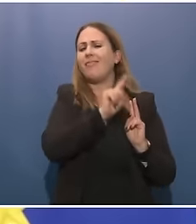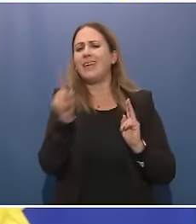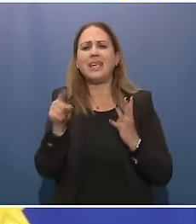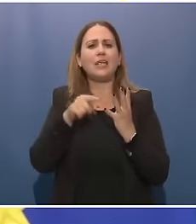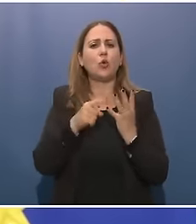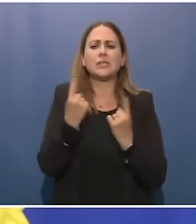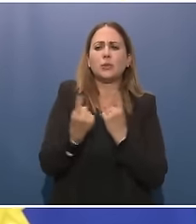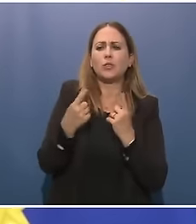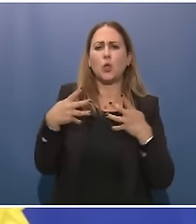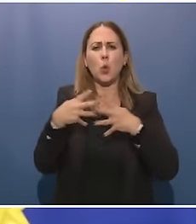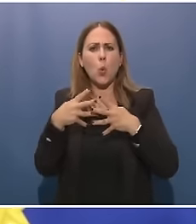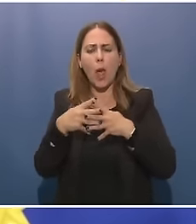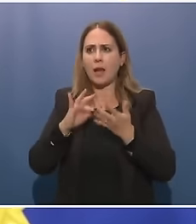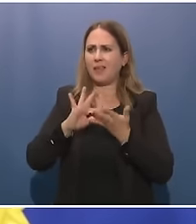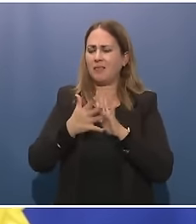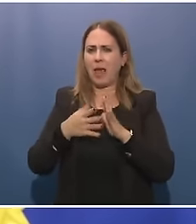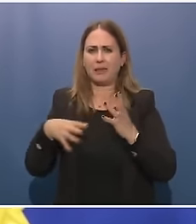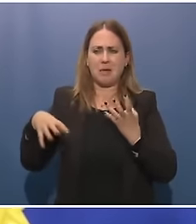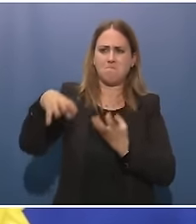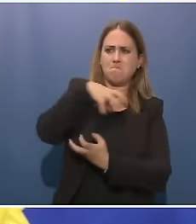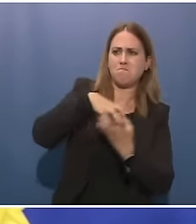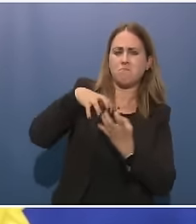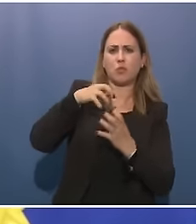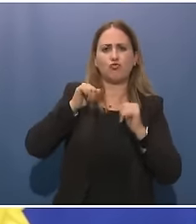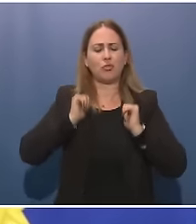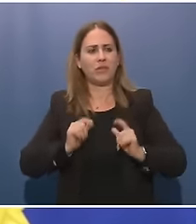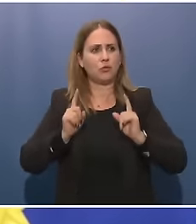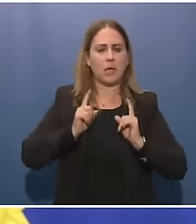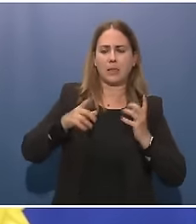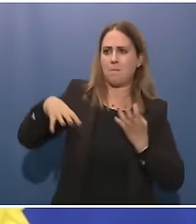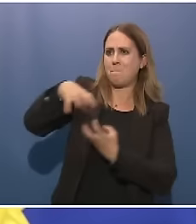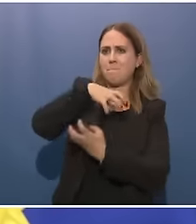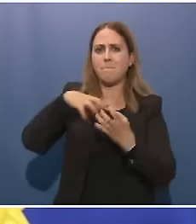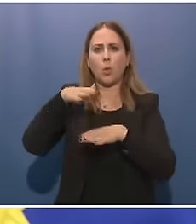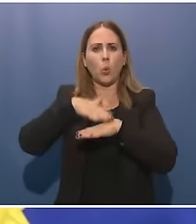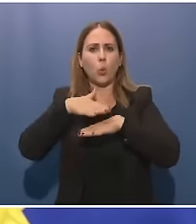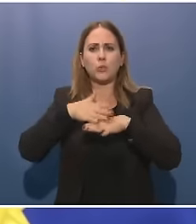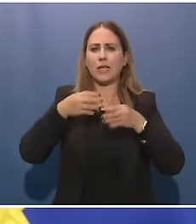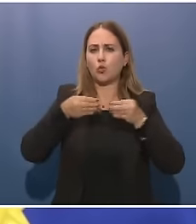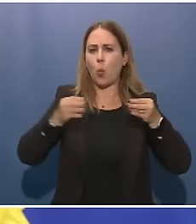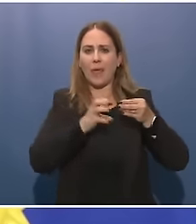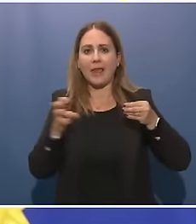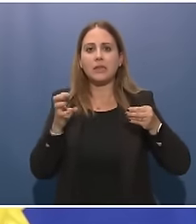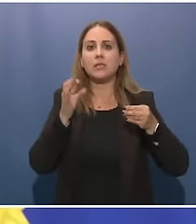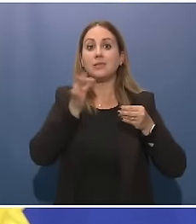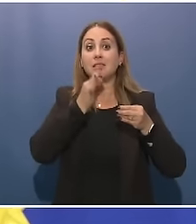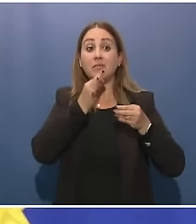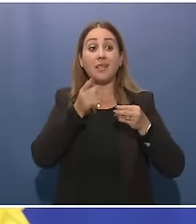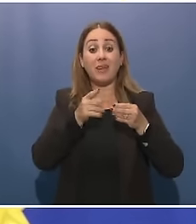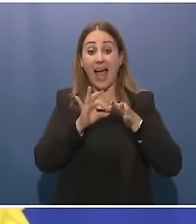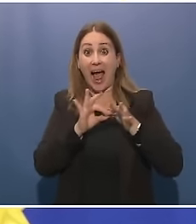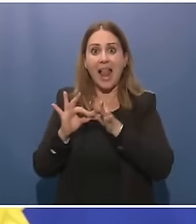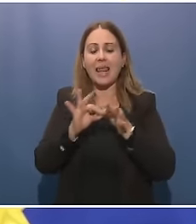sempre più ibride e quindi l'interconnessione necessaria nelle competenze dell'alleanza è